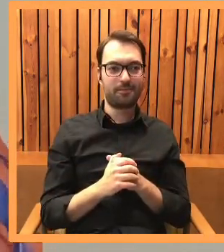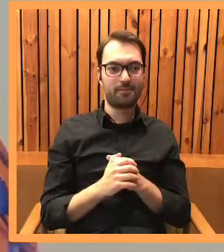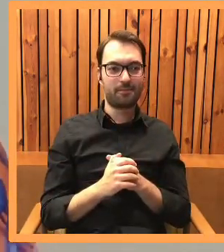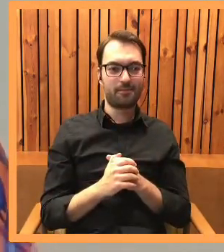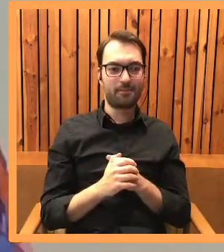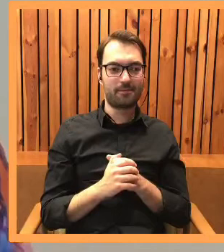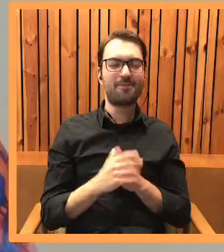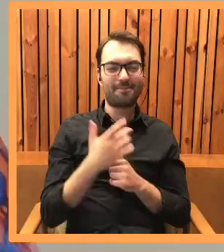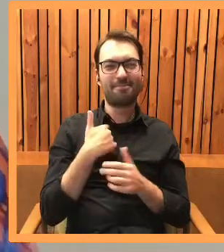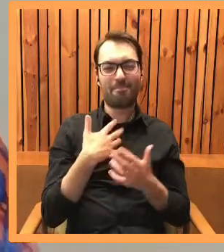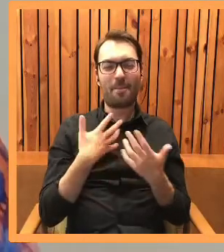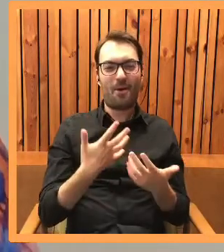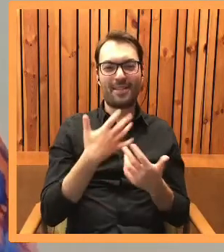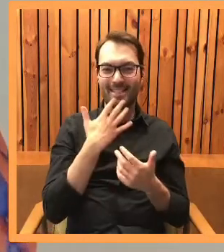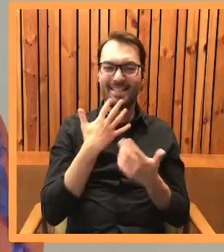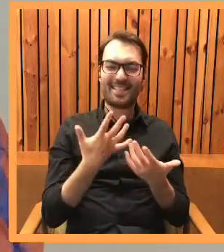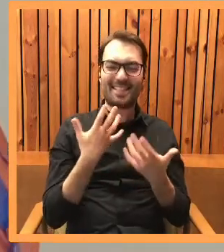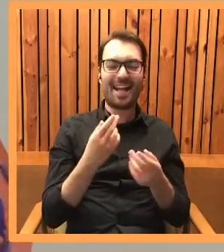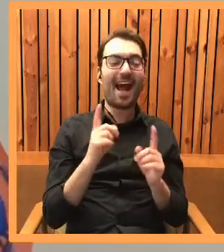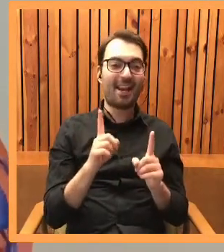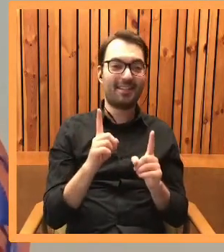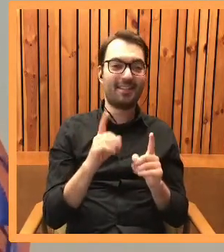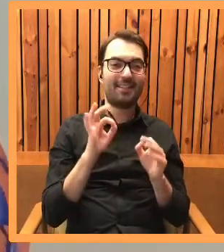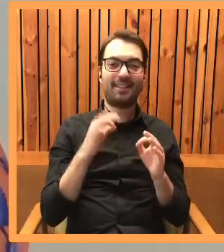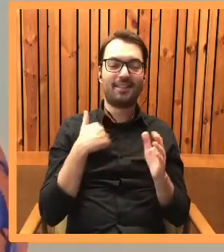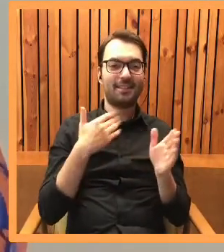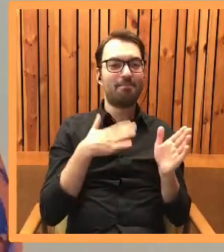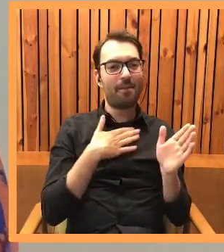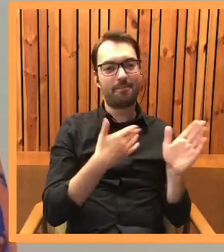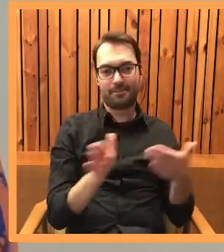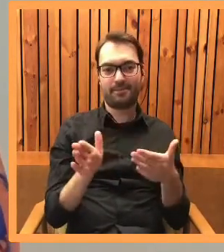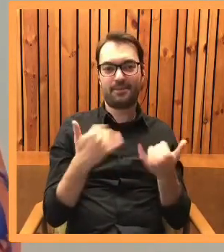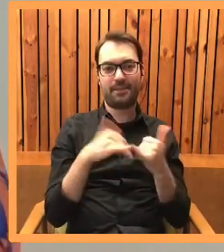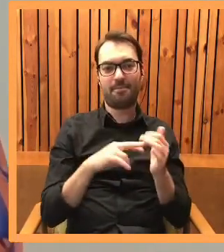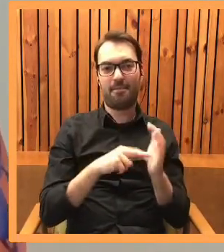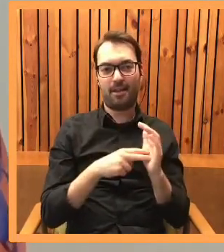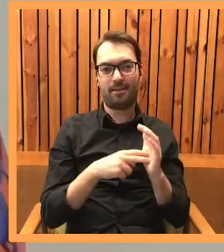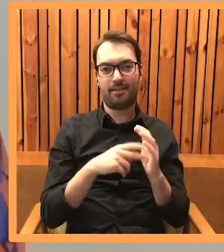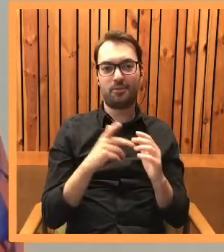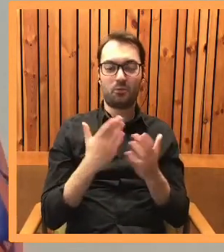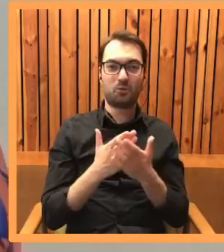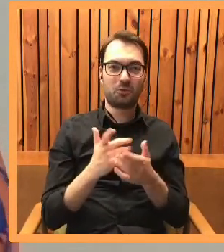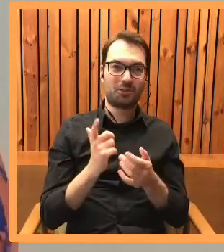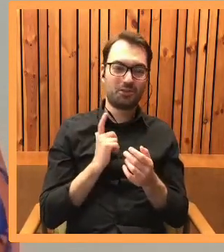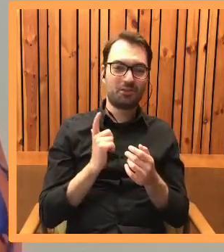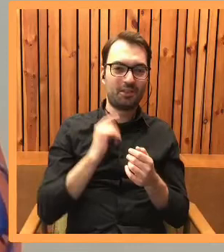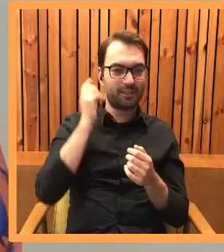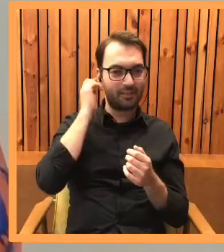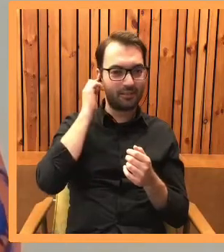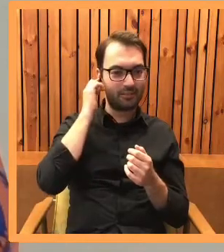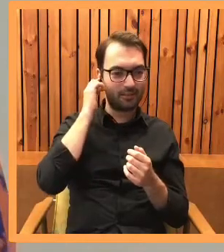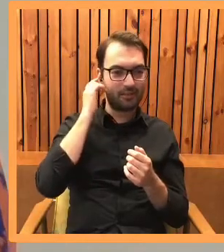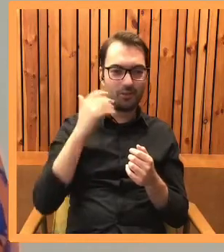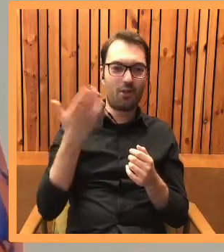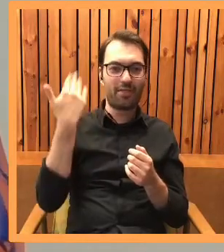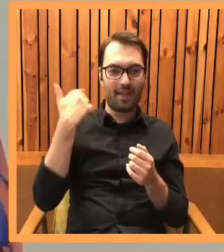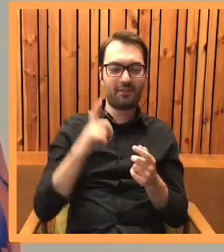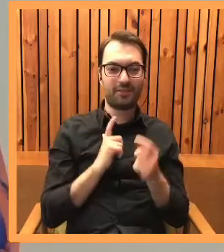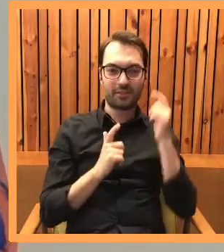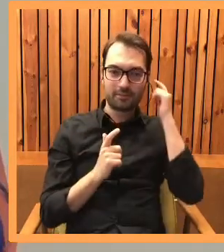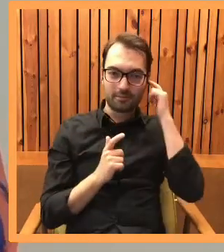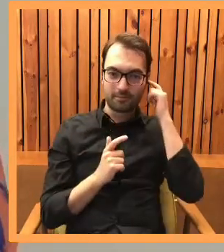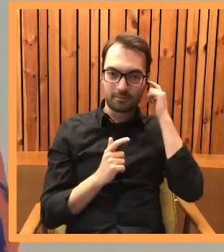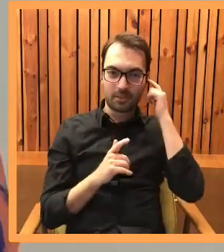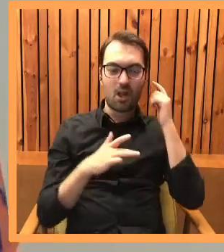No, korci. Korci strasznie. Ale teraz zabieram się za coś innego, co też już czeka dłuższą chwilę, więc